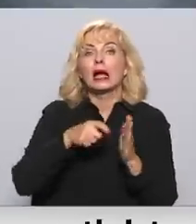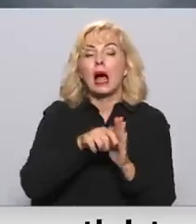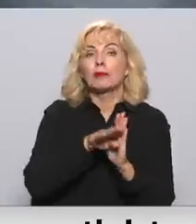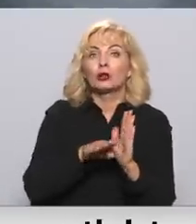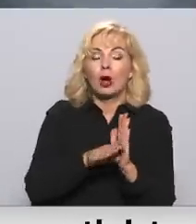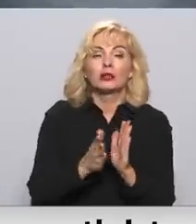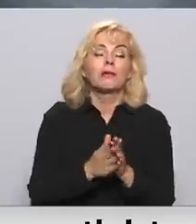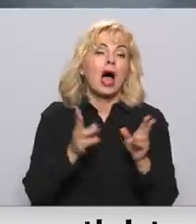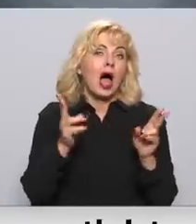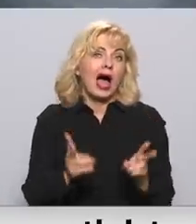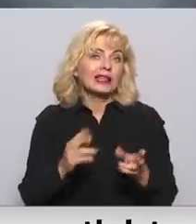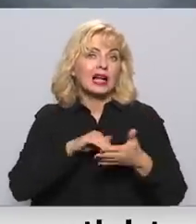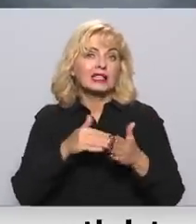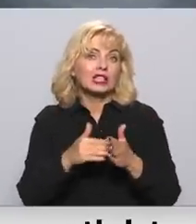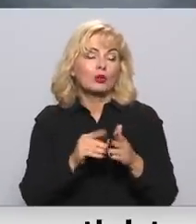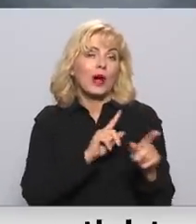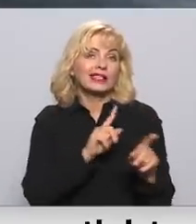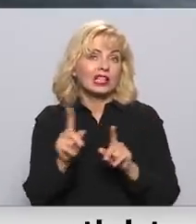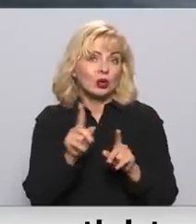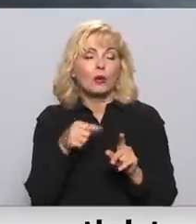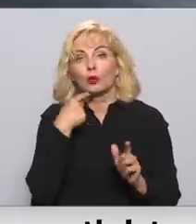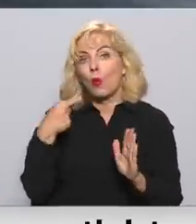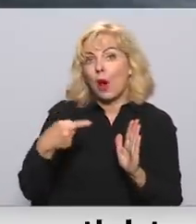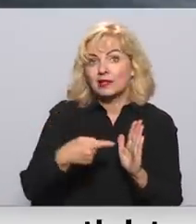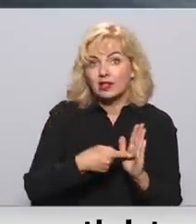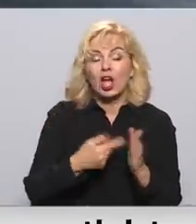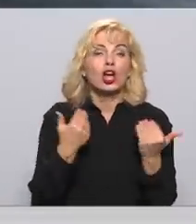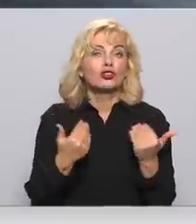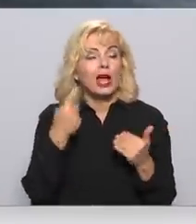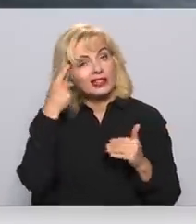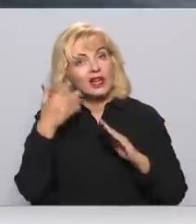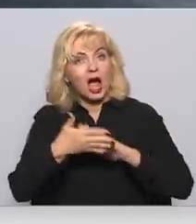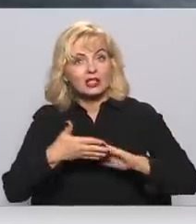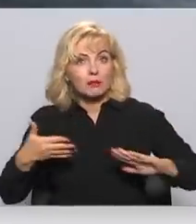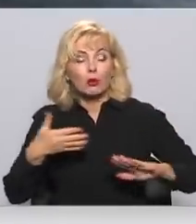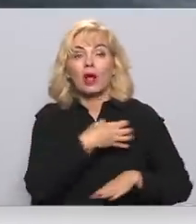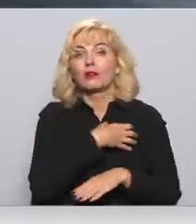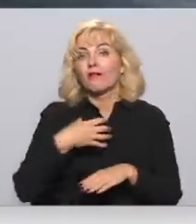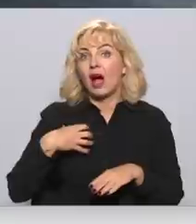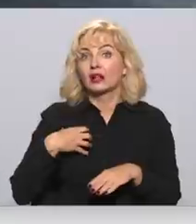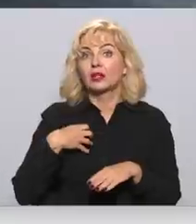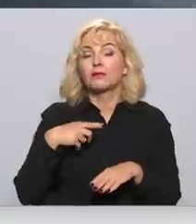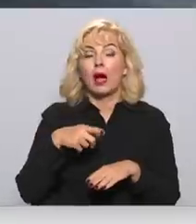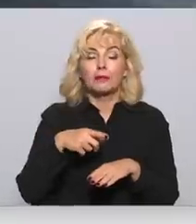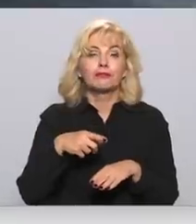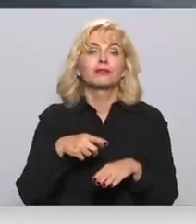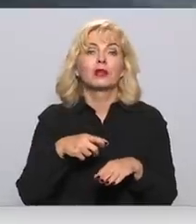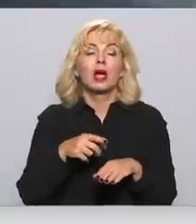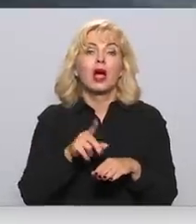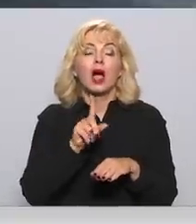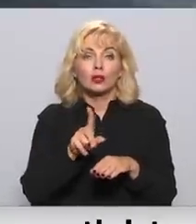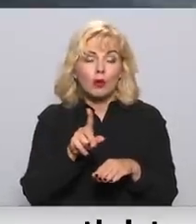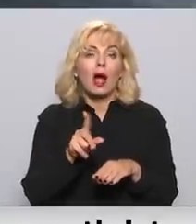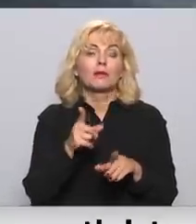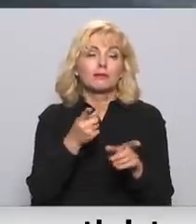ārkārt situācijas rīkojums, kas to nosaka. Šeit jāsaprota, ka valdība sūta ļoti skaidru